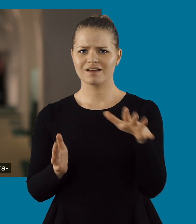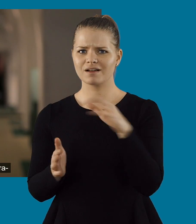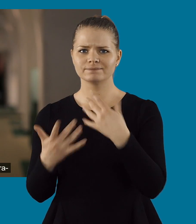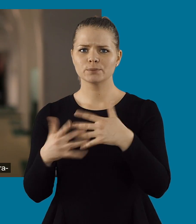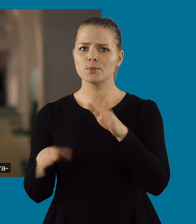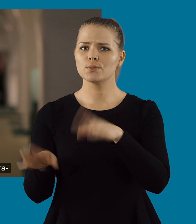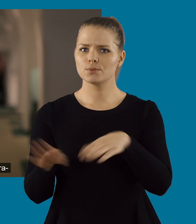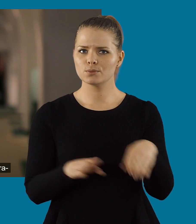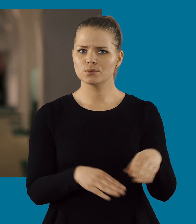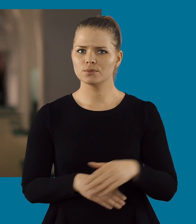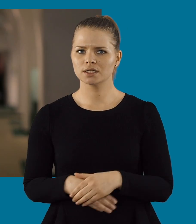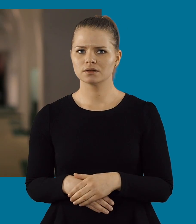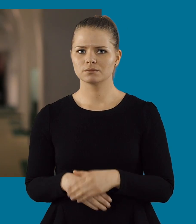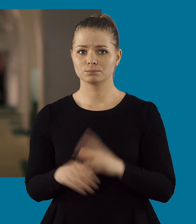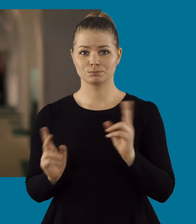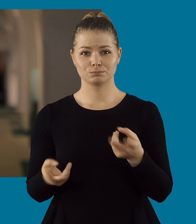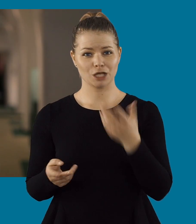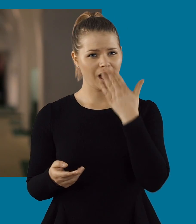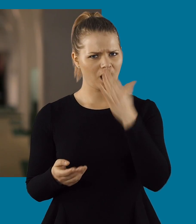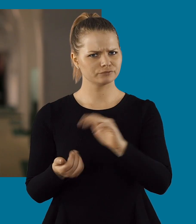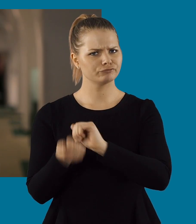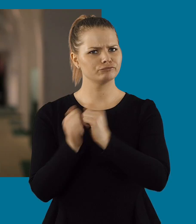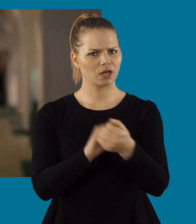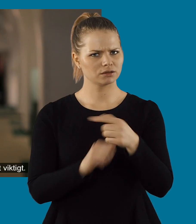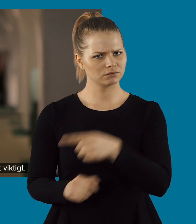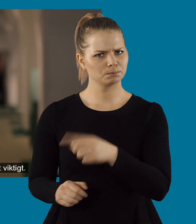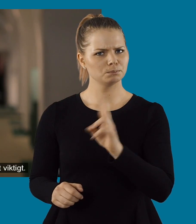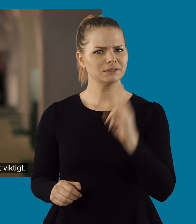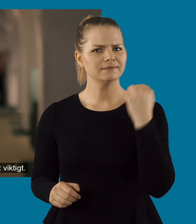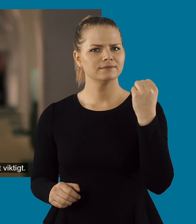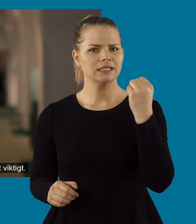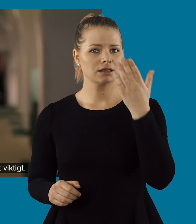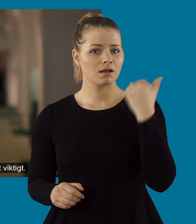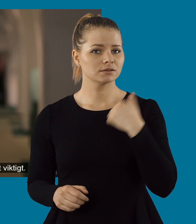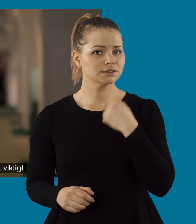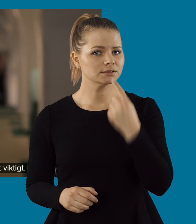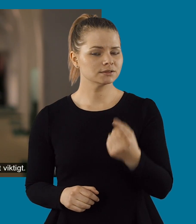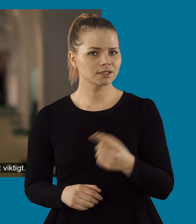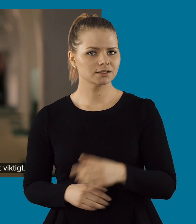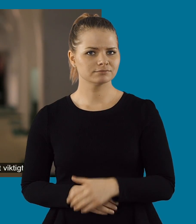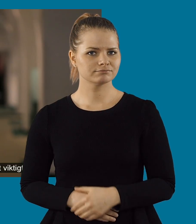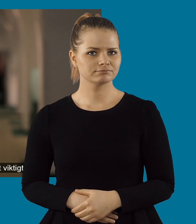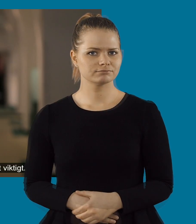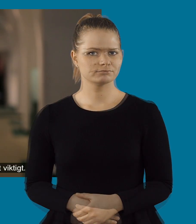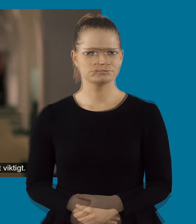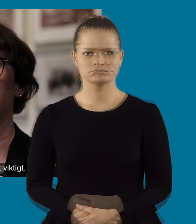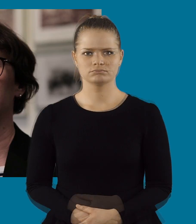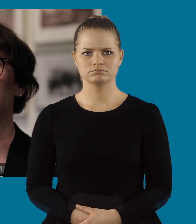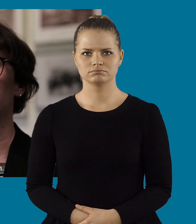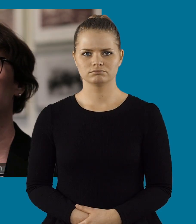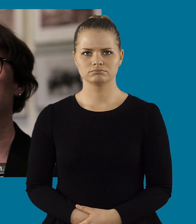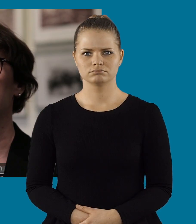förståelse för varandra. Och för att alla funkar olika. Det är också att tidsförändrande var väldigt viktigt, skulle jag säga.